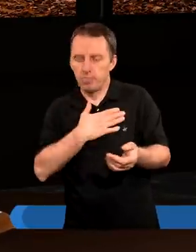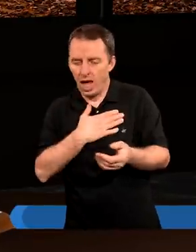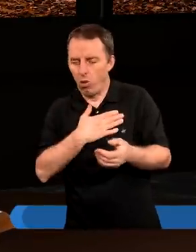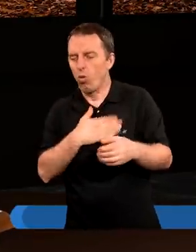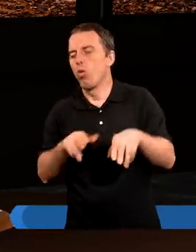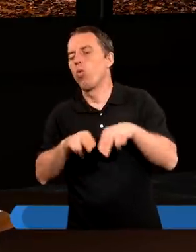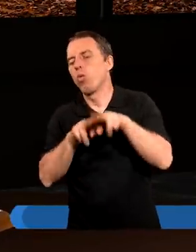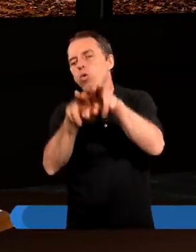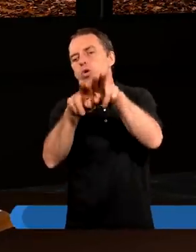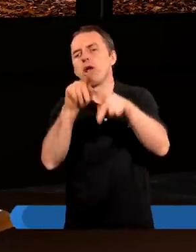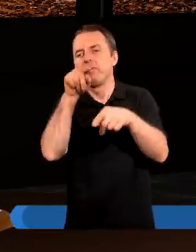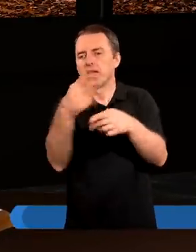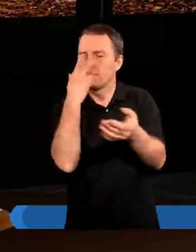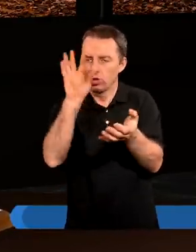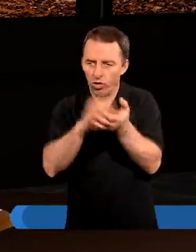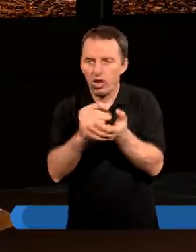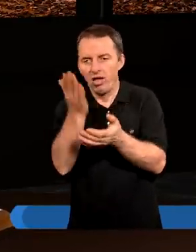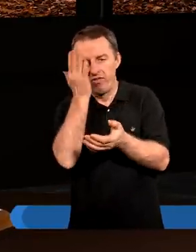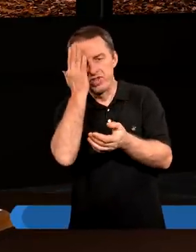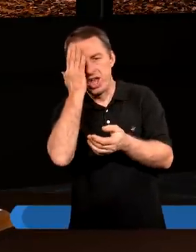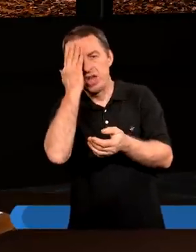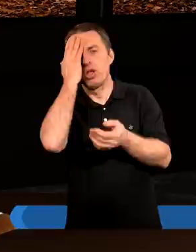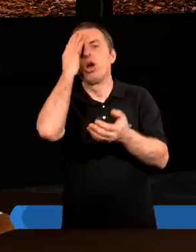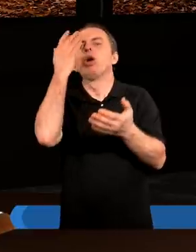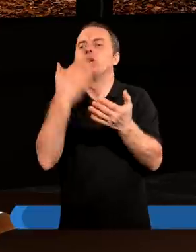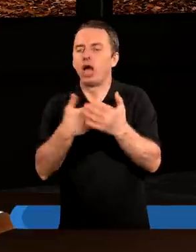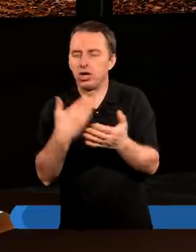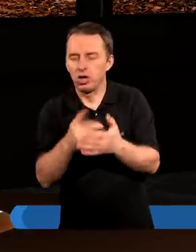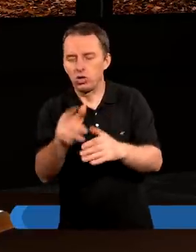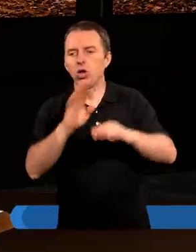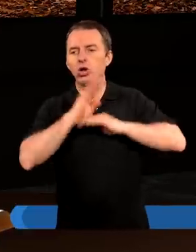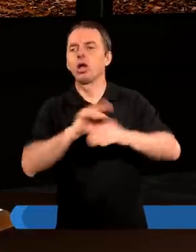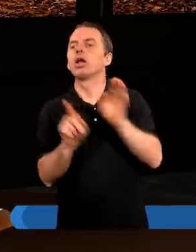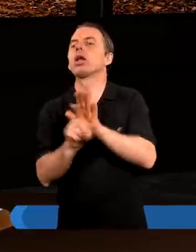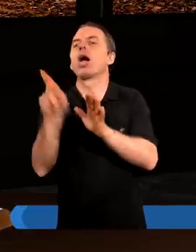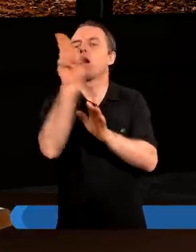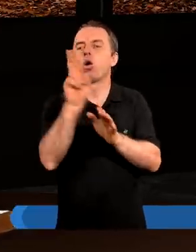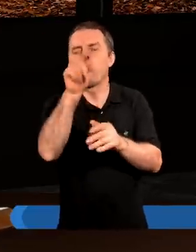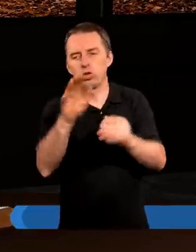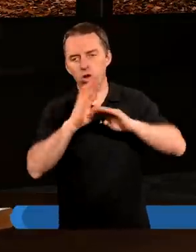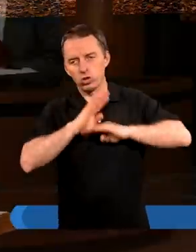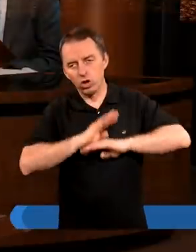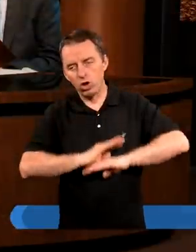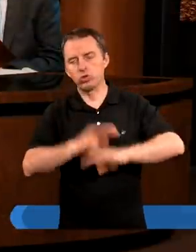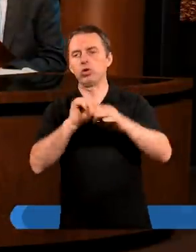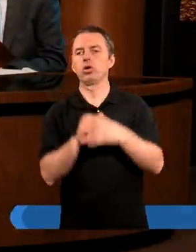udział w tych doświadczeniach, bo wiedział, dlaczego to znosił i dla kogo to znosił.